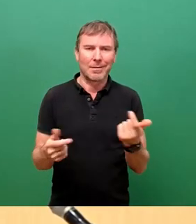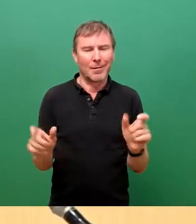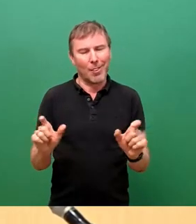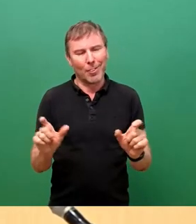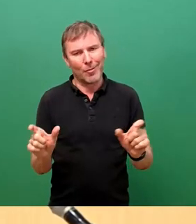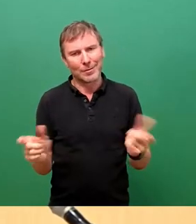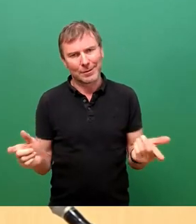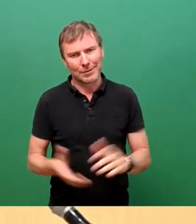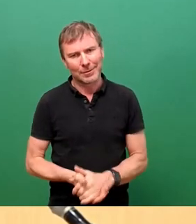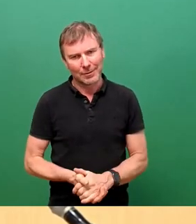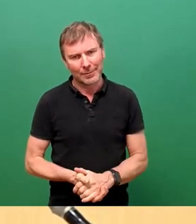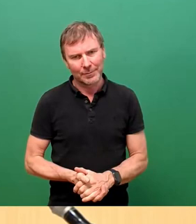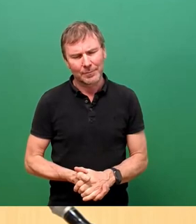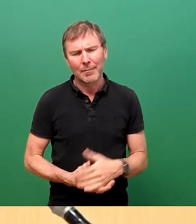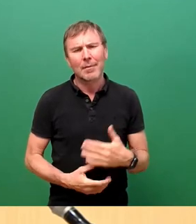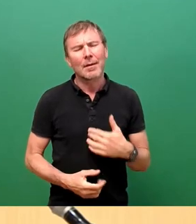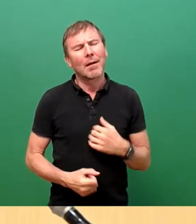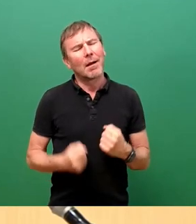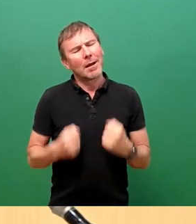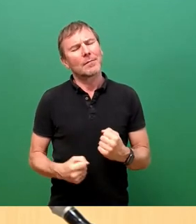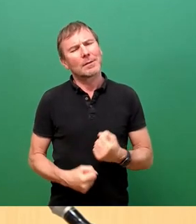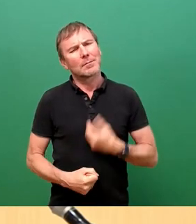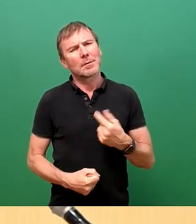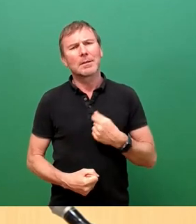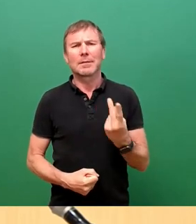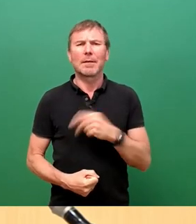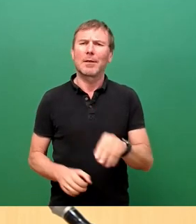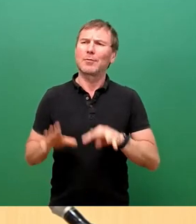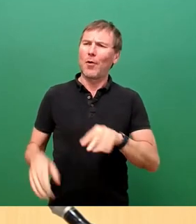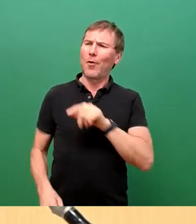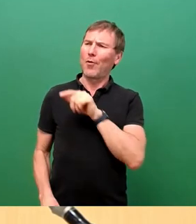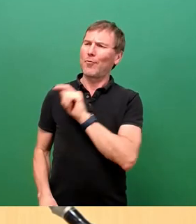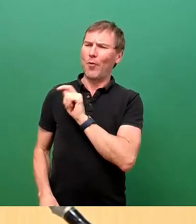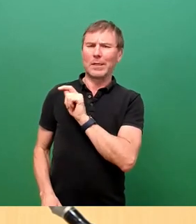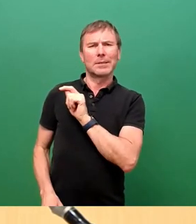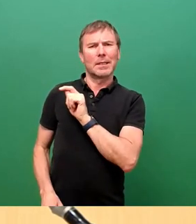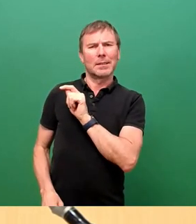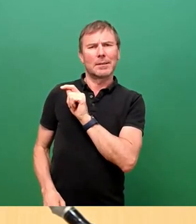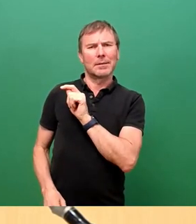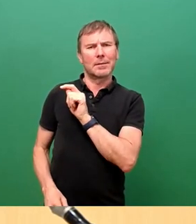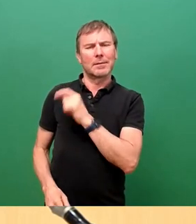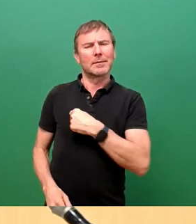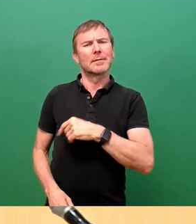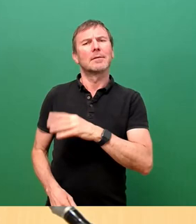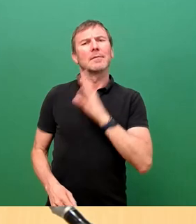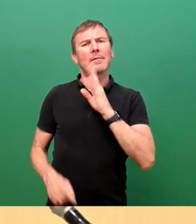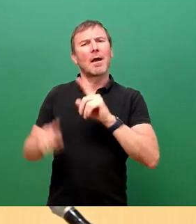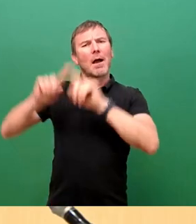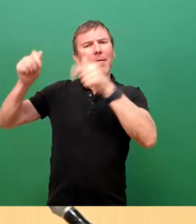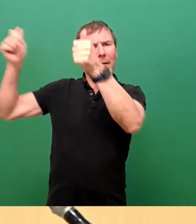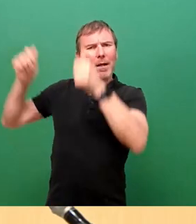fest davon überzeugt, dass ich meine 2019 genau zu diesem Thema gehängten Wahlplakate 2024